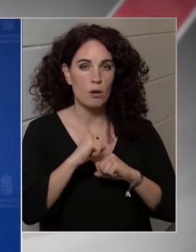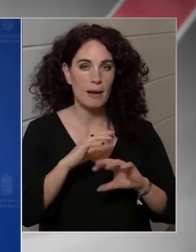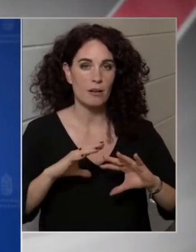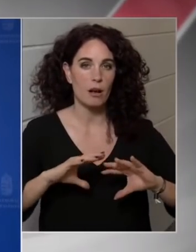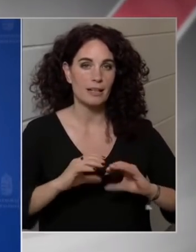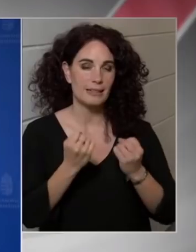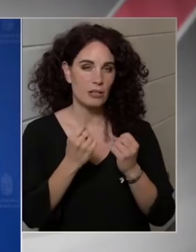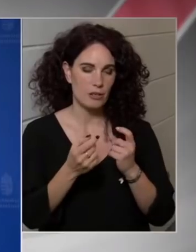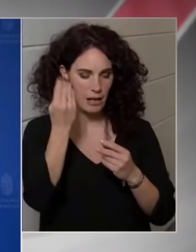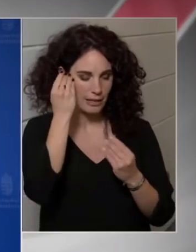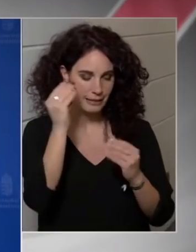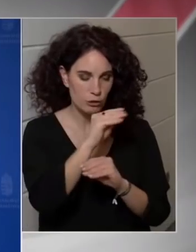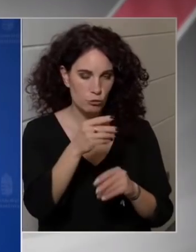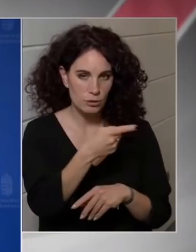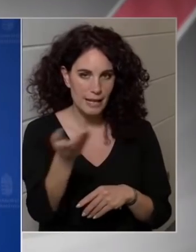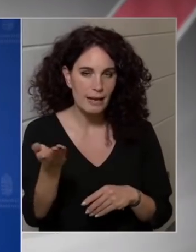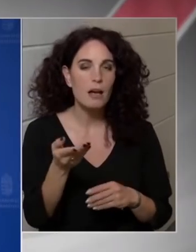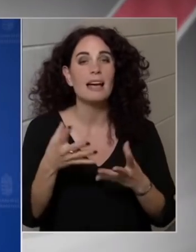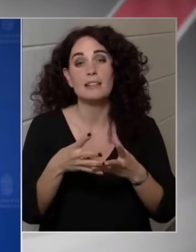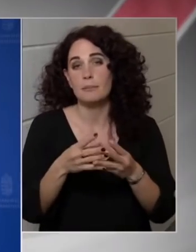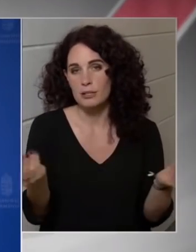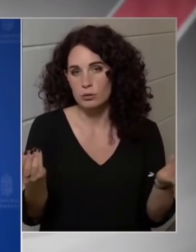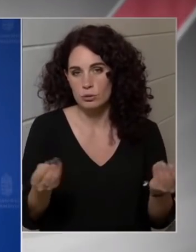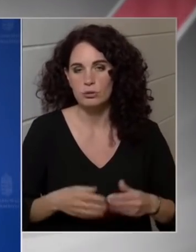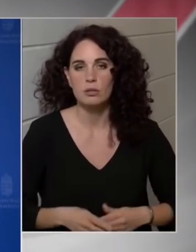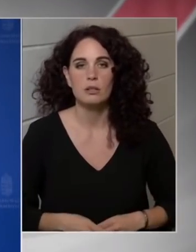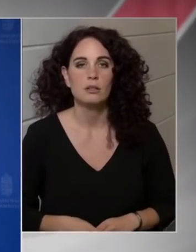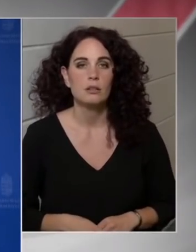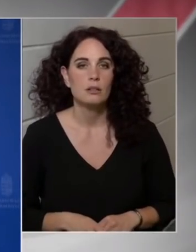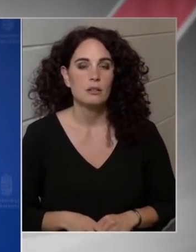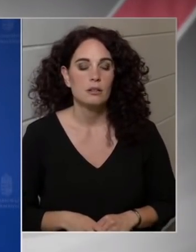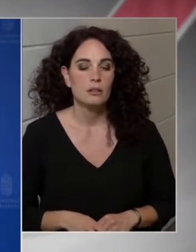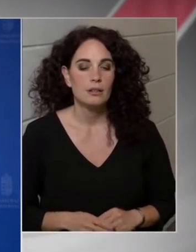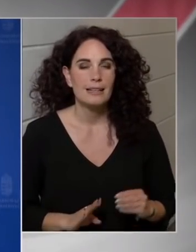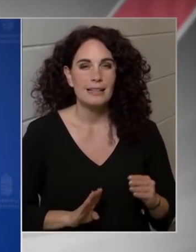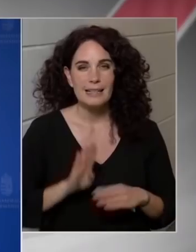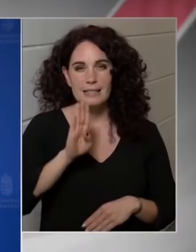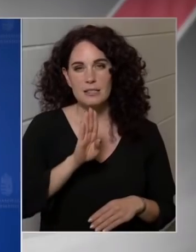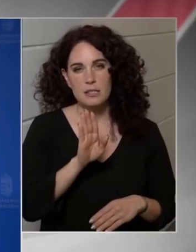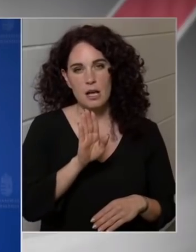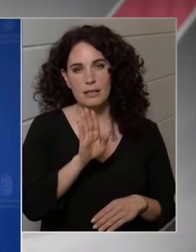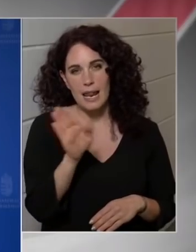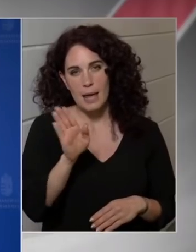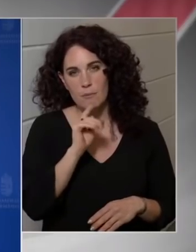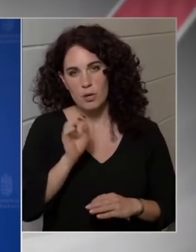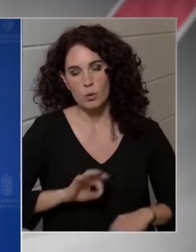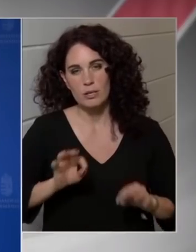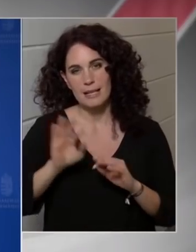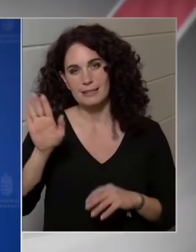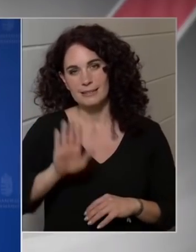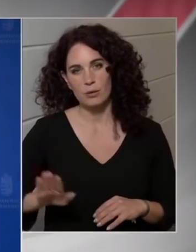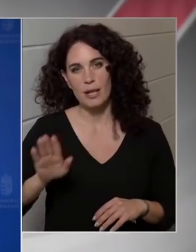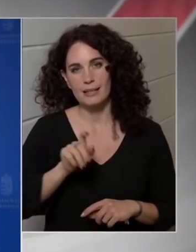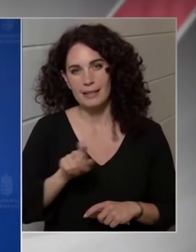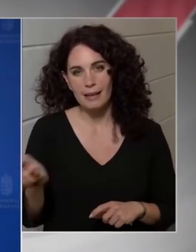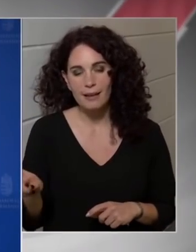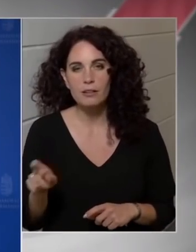mint arról önök is értesültek, megszűnt. Az éjszak-kelet-magyarországi területért